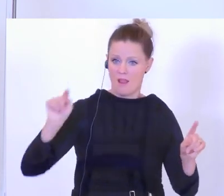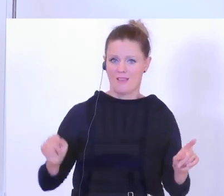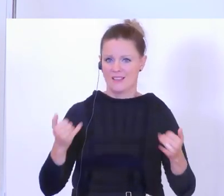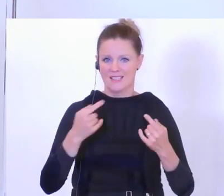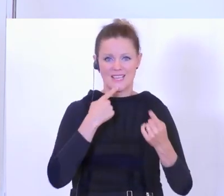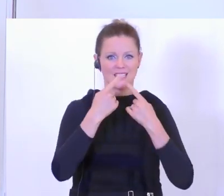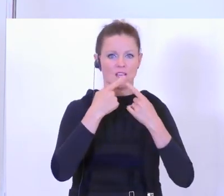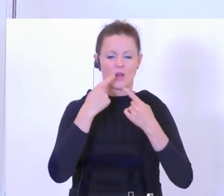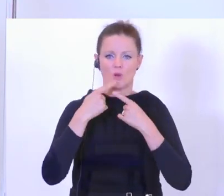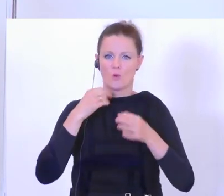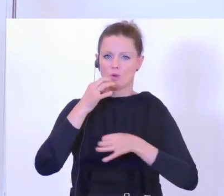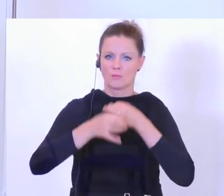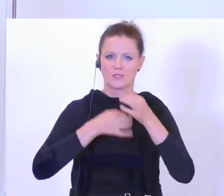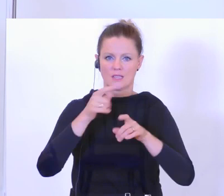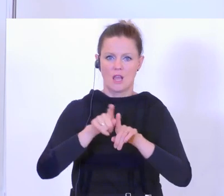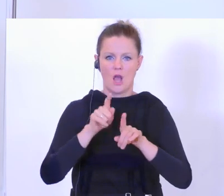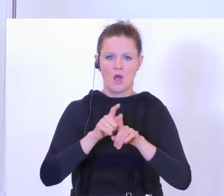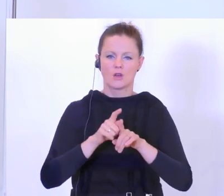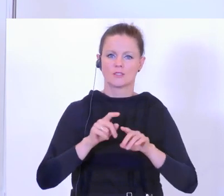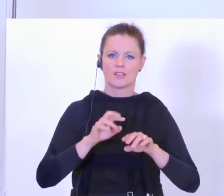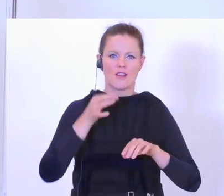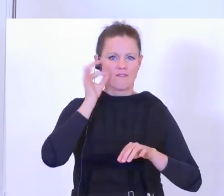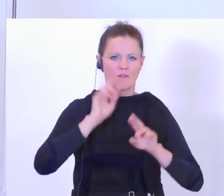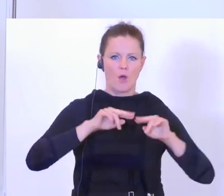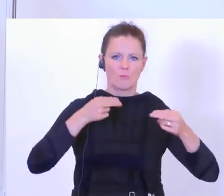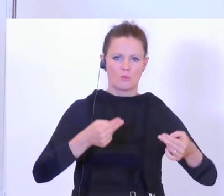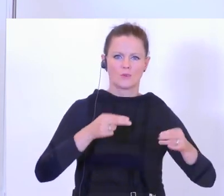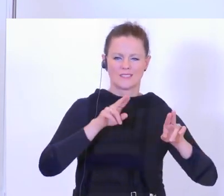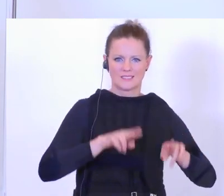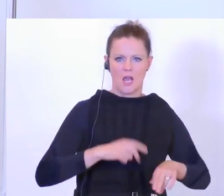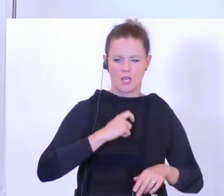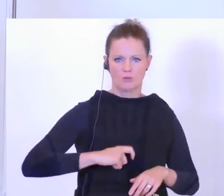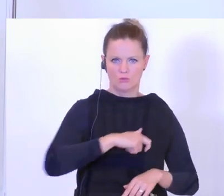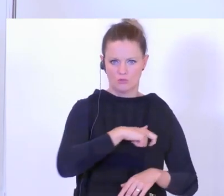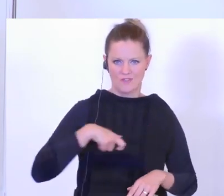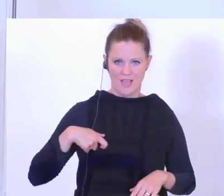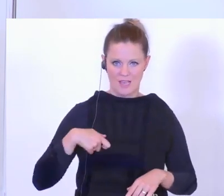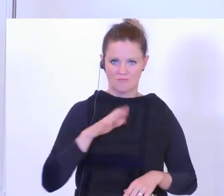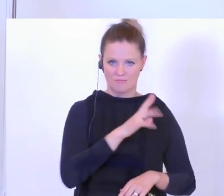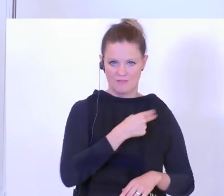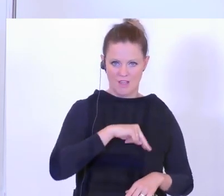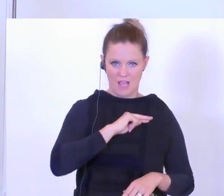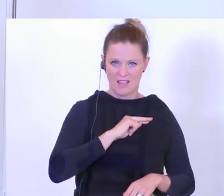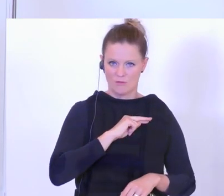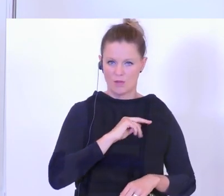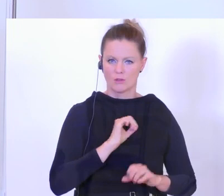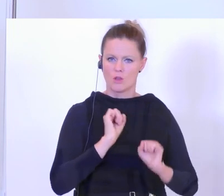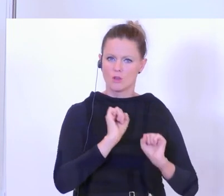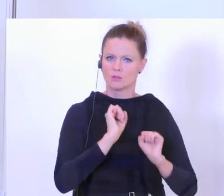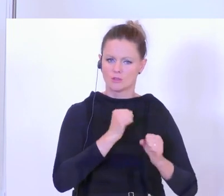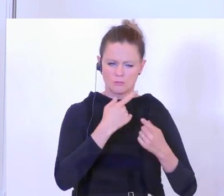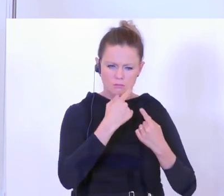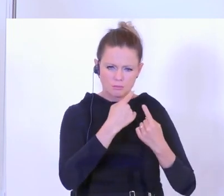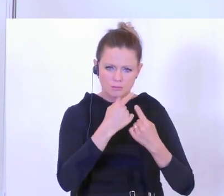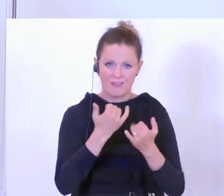Dialogprozess, auch mit der Bundesrätin der Schweiz, die für die innere Sicherheit zuständig ist, gibt es da einen engen Abstimmungsprozess, um das weitere